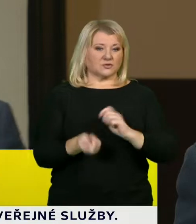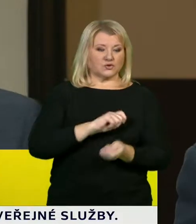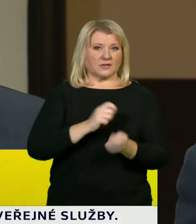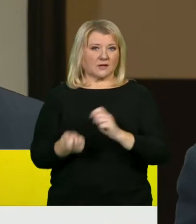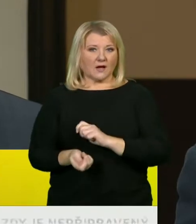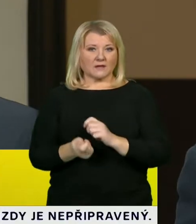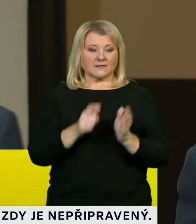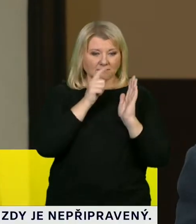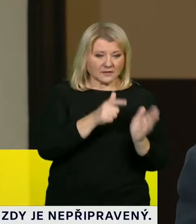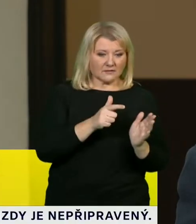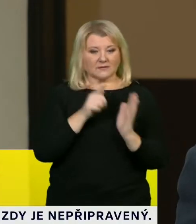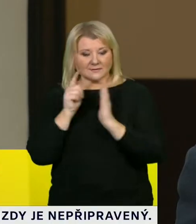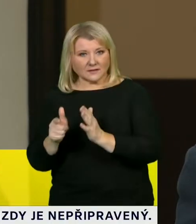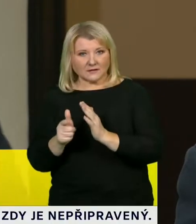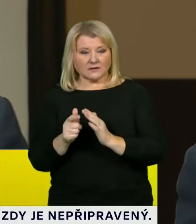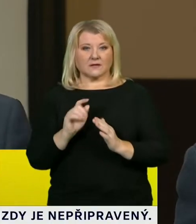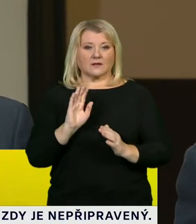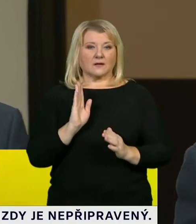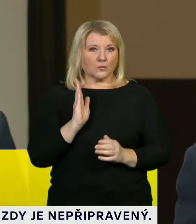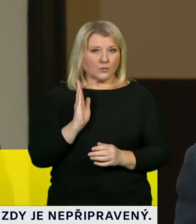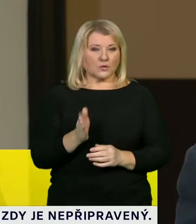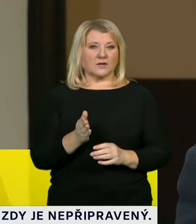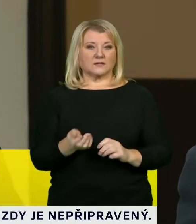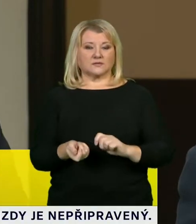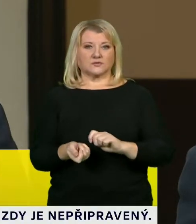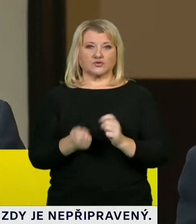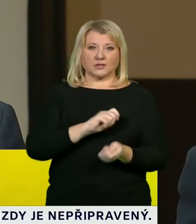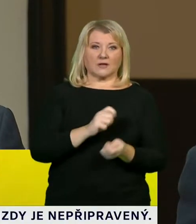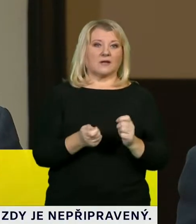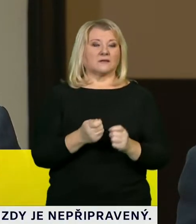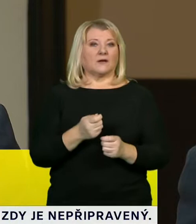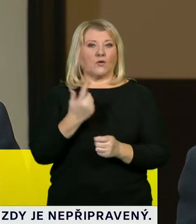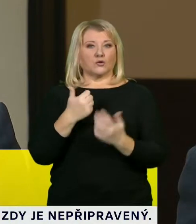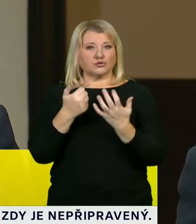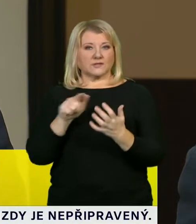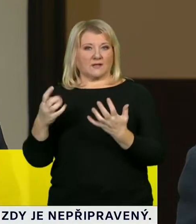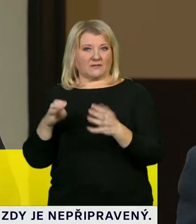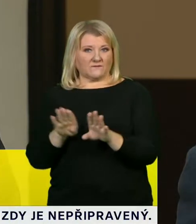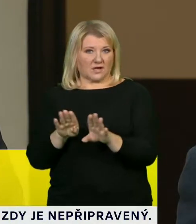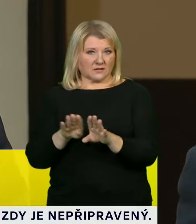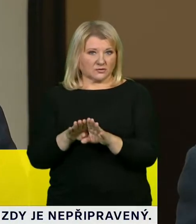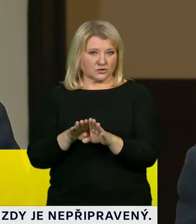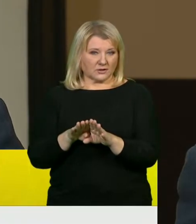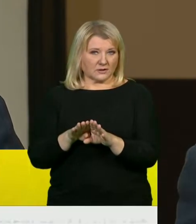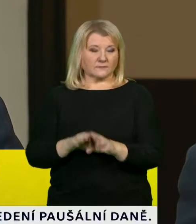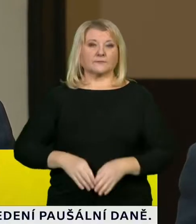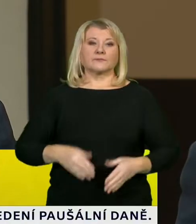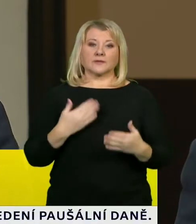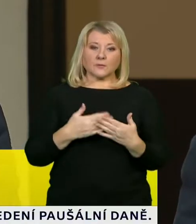po jednotlivých týdnech, se budou tam střídat i druhé stupně základní škol. Proto jsme po